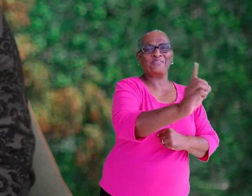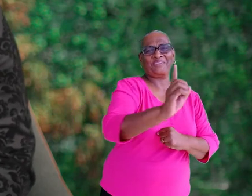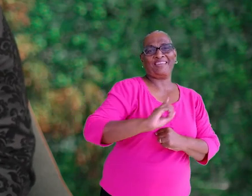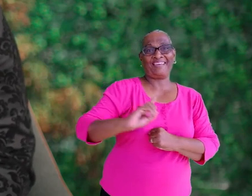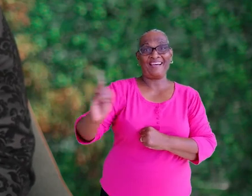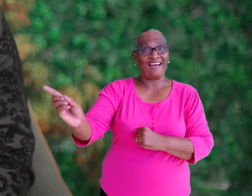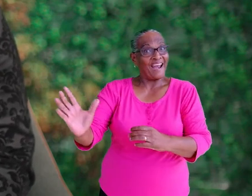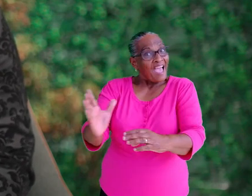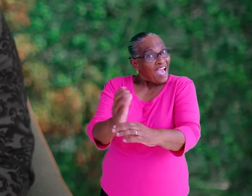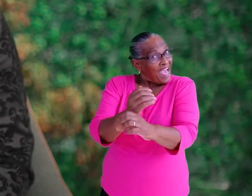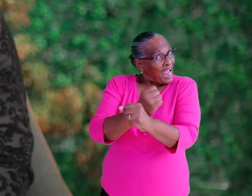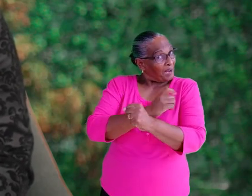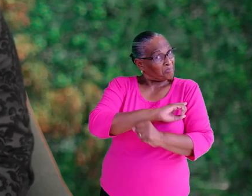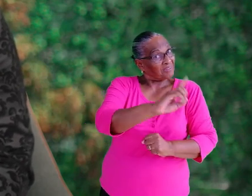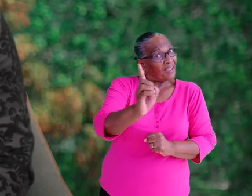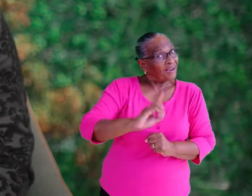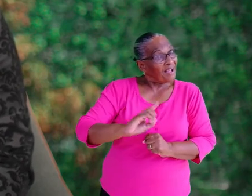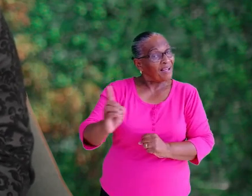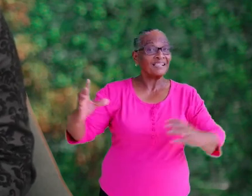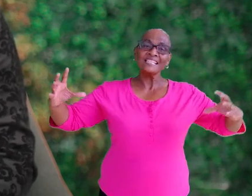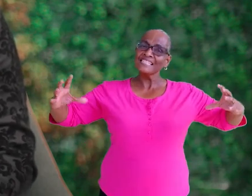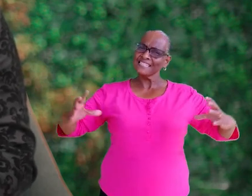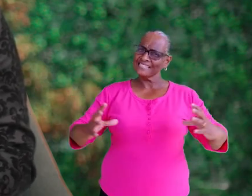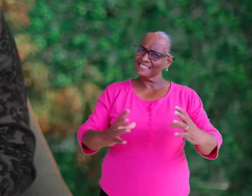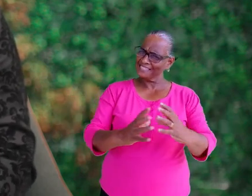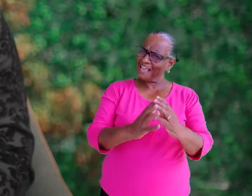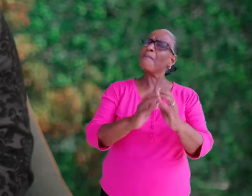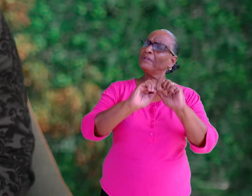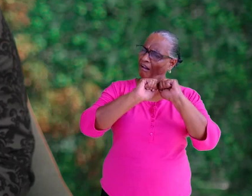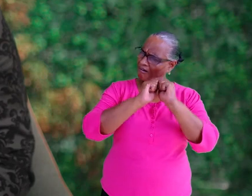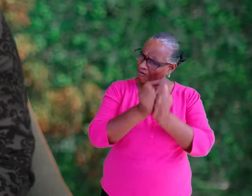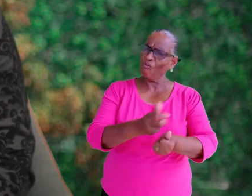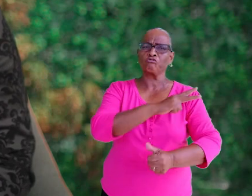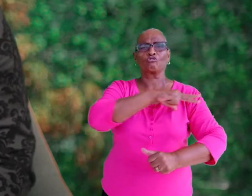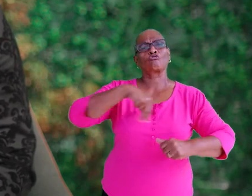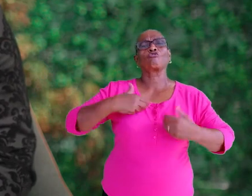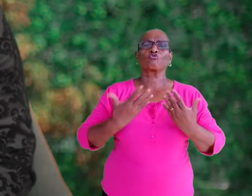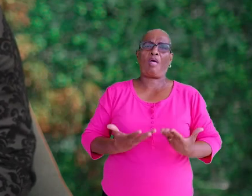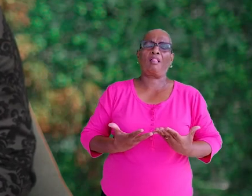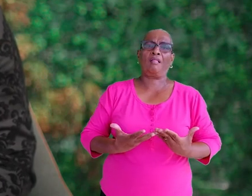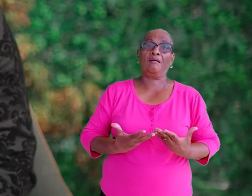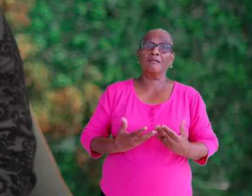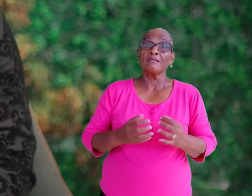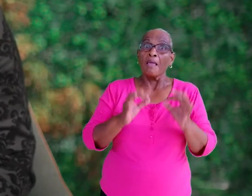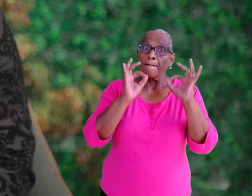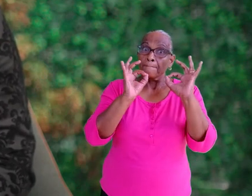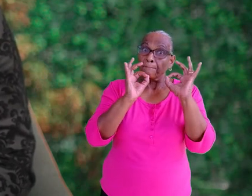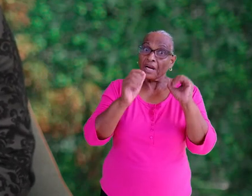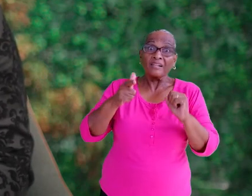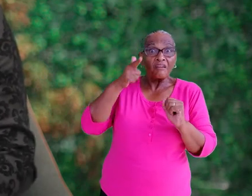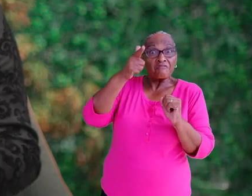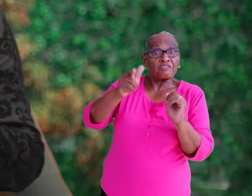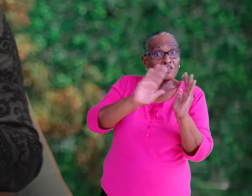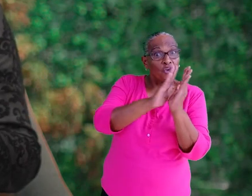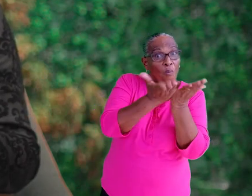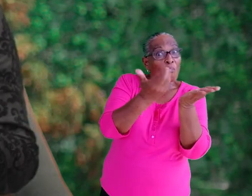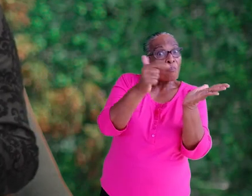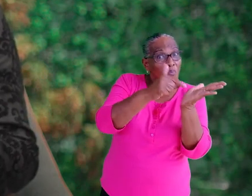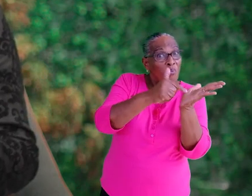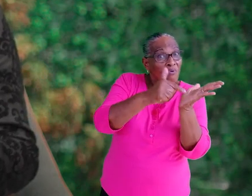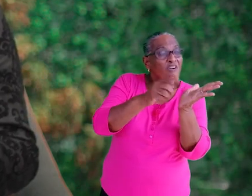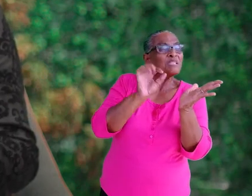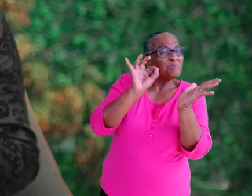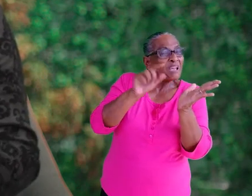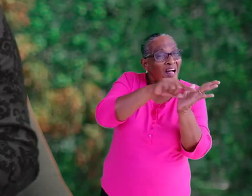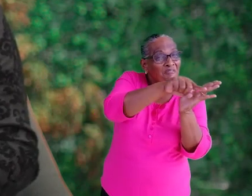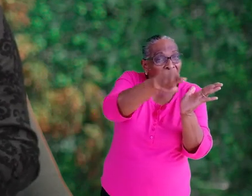Help een ander waar je kan, want samen komen wij door deze tijd. In dit prachtige videoboek dat speciaal voor